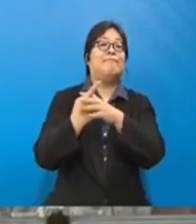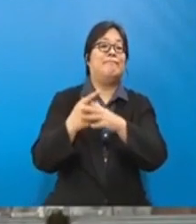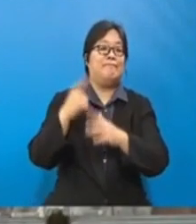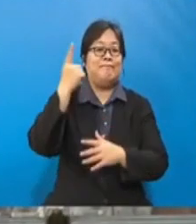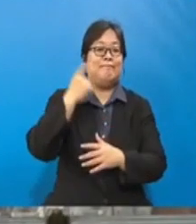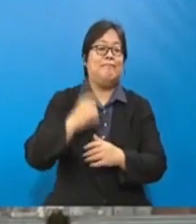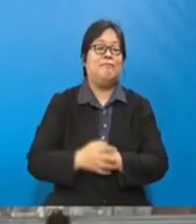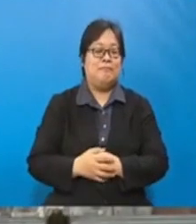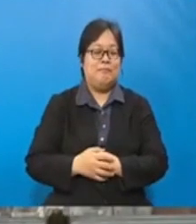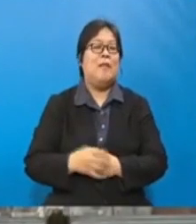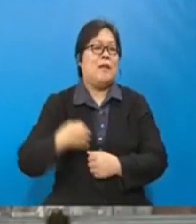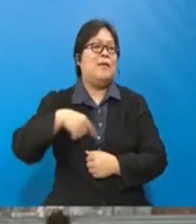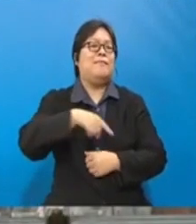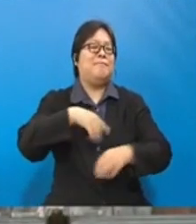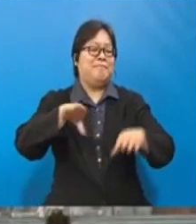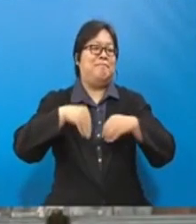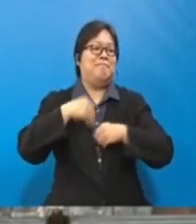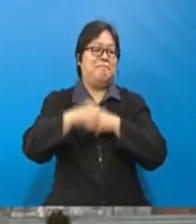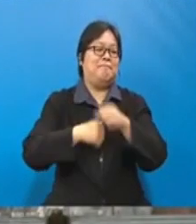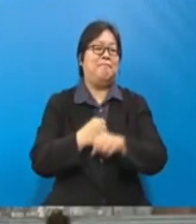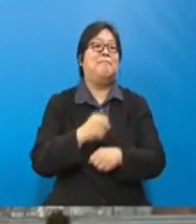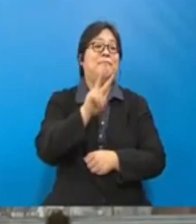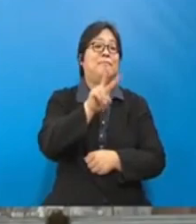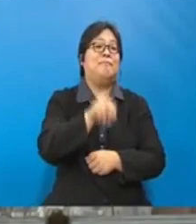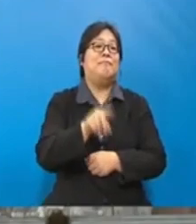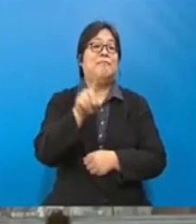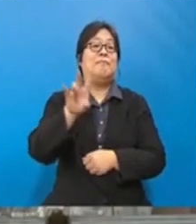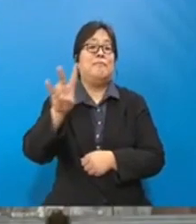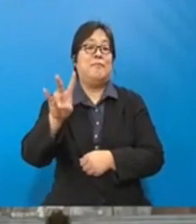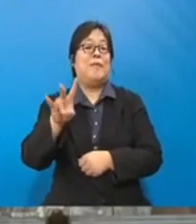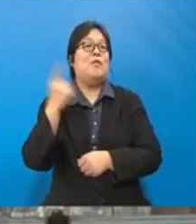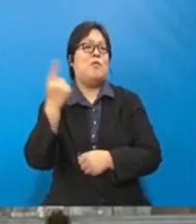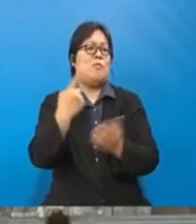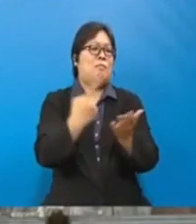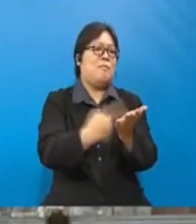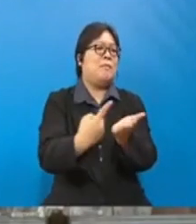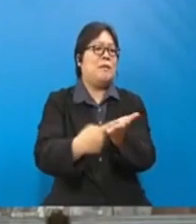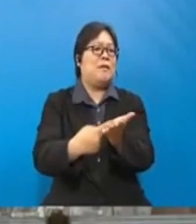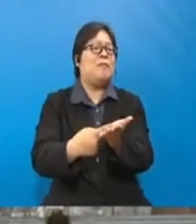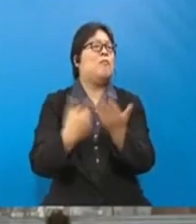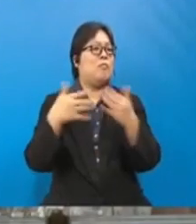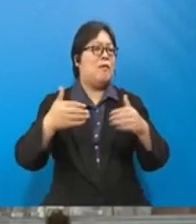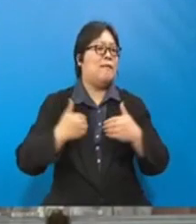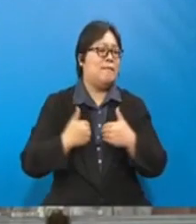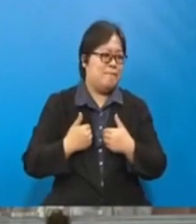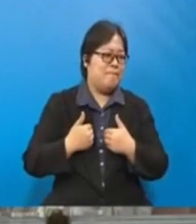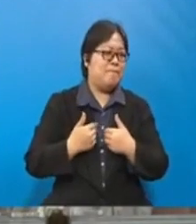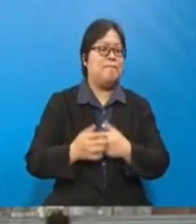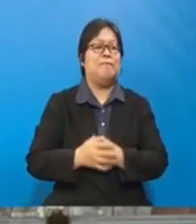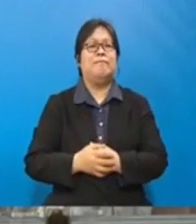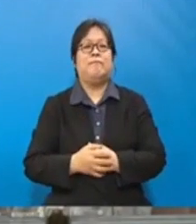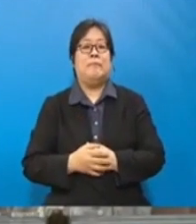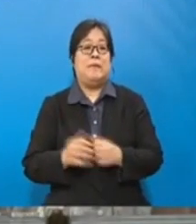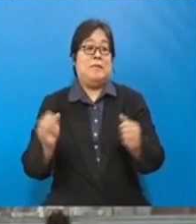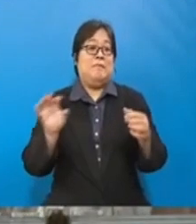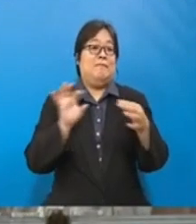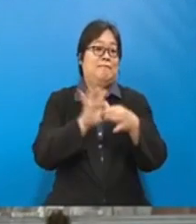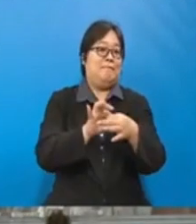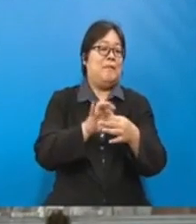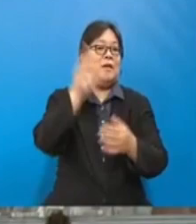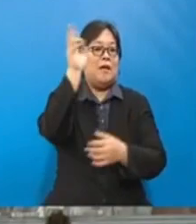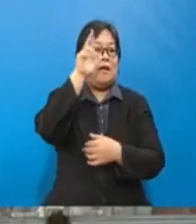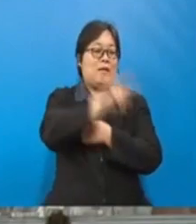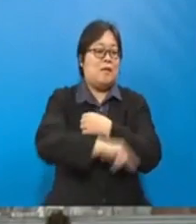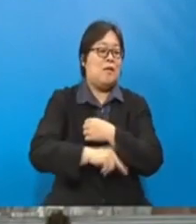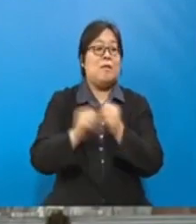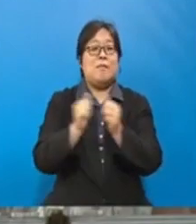Kita akui bahawa tahun 2017 bagaimana yang dimaklumkan tadi, suatu perbincangan telah diadakan dengan kerajaan negeri oleh sebuah